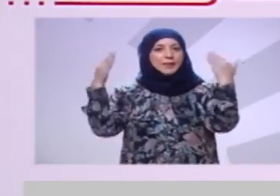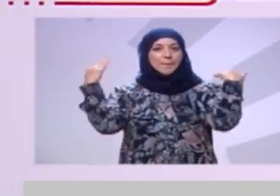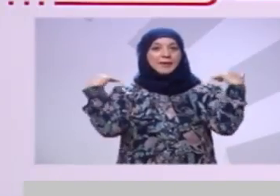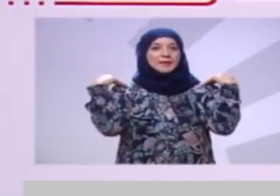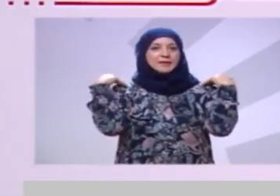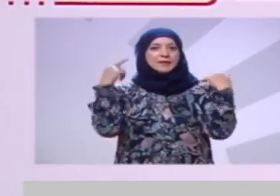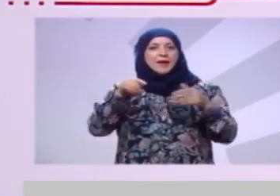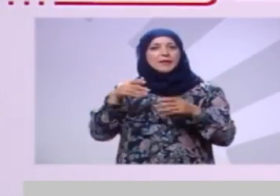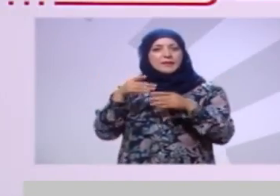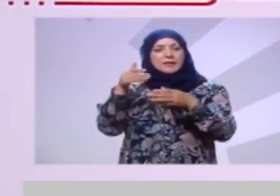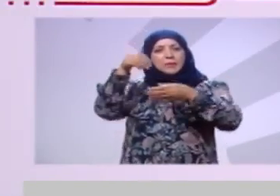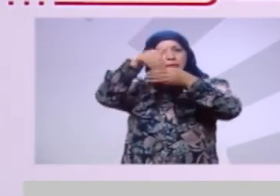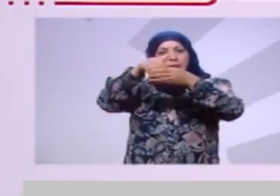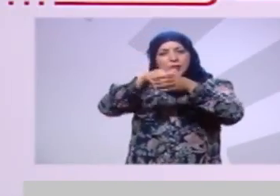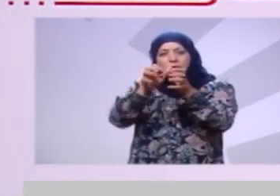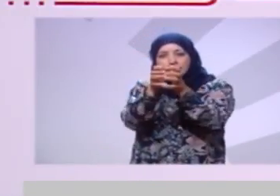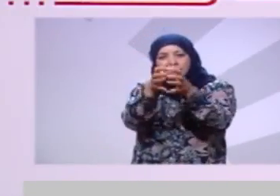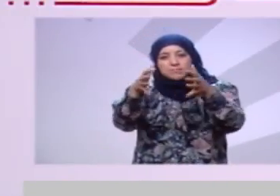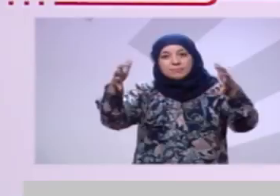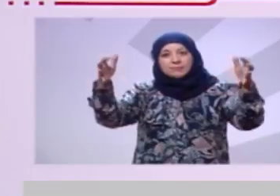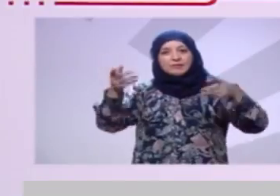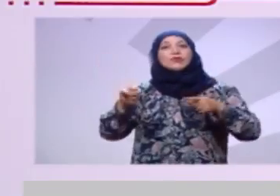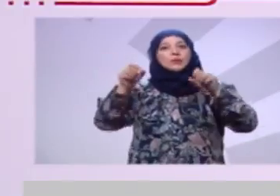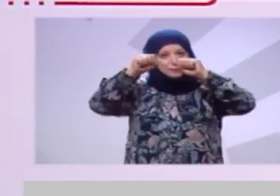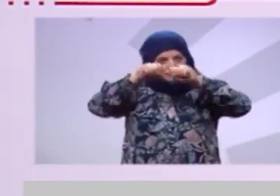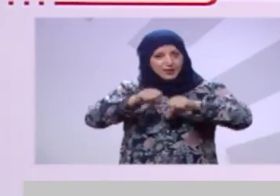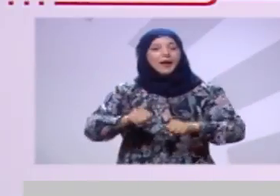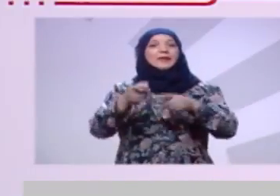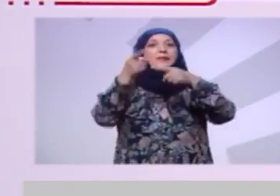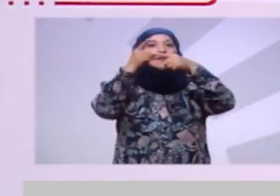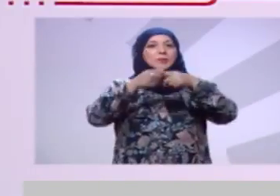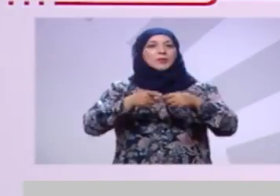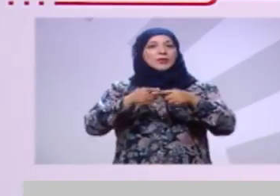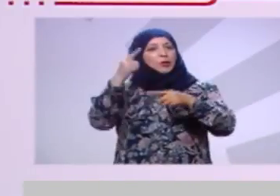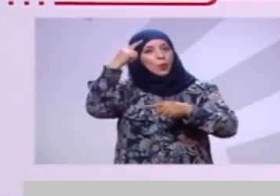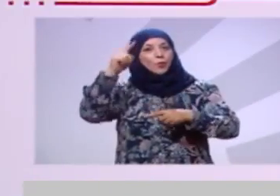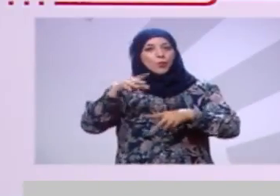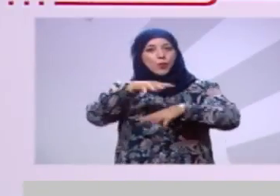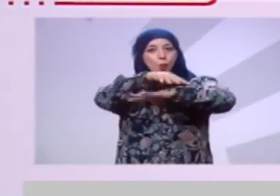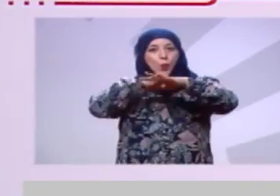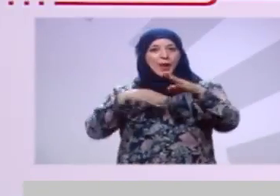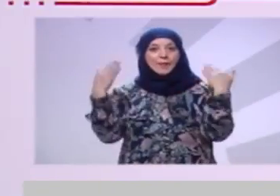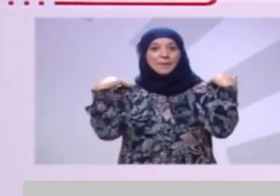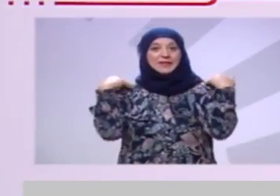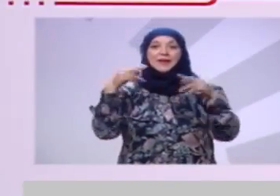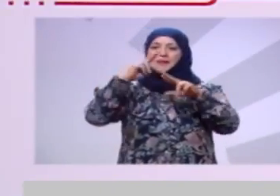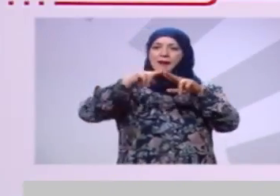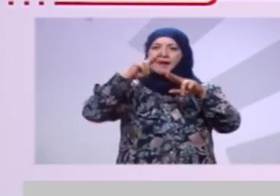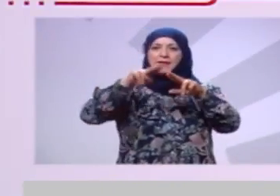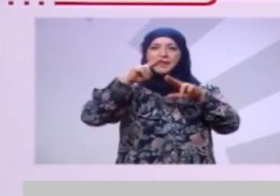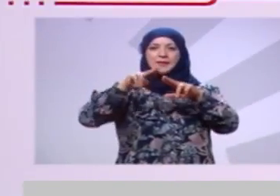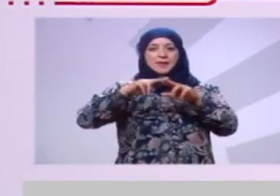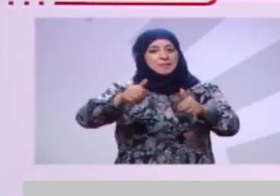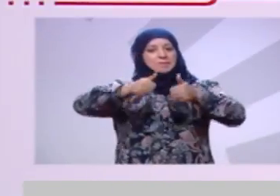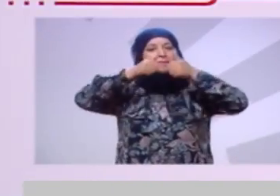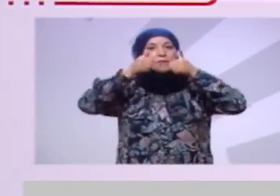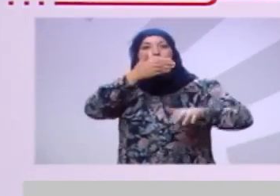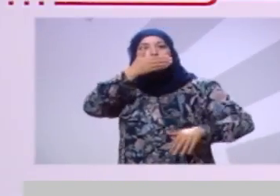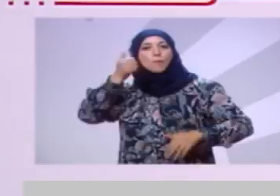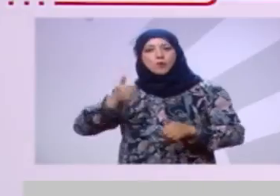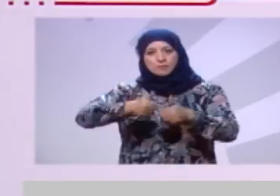مخزونها كبير وقادر على أن الولاية هذه يجعل منها أحسن